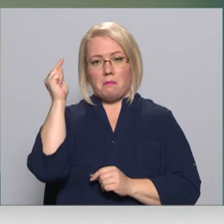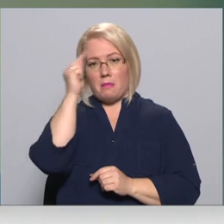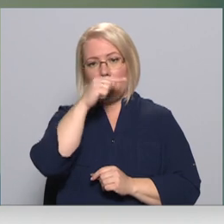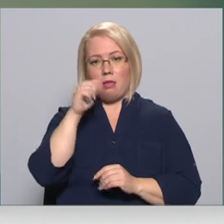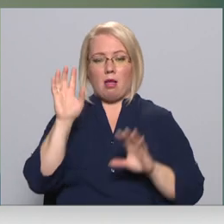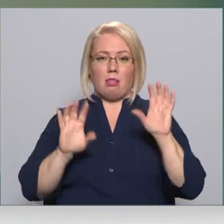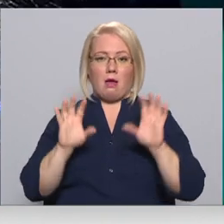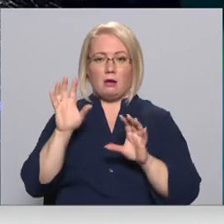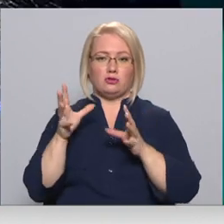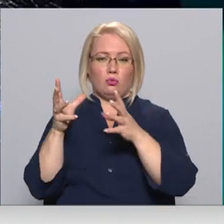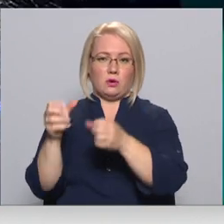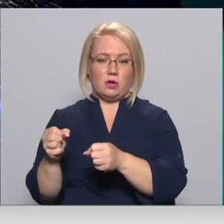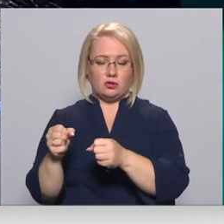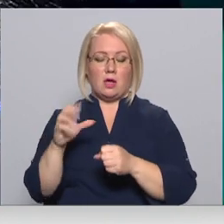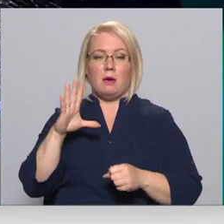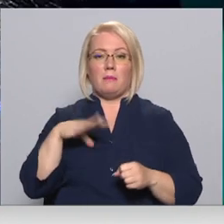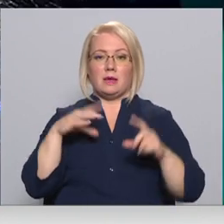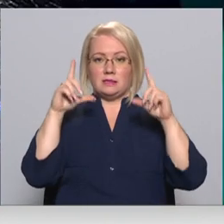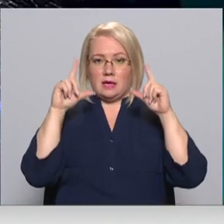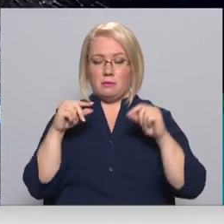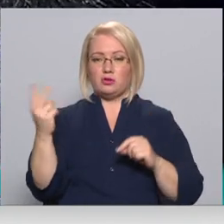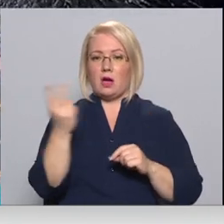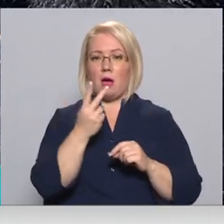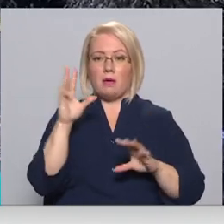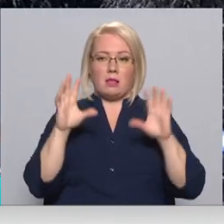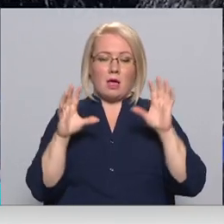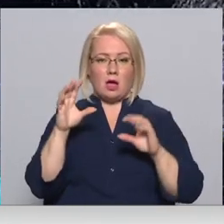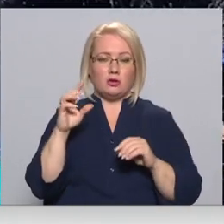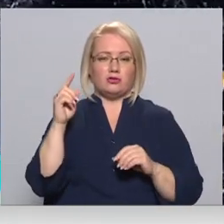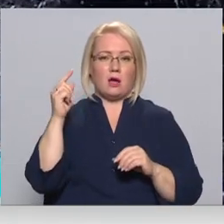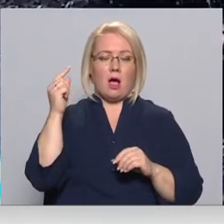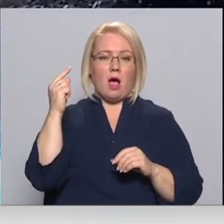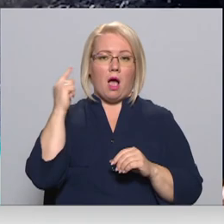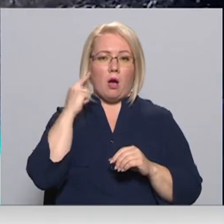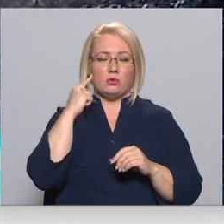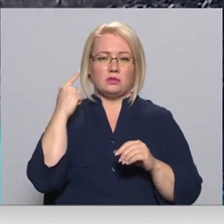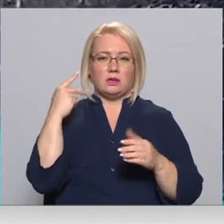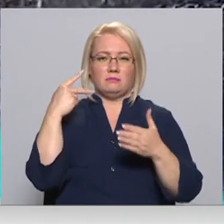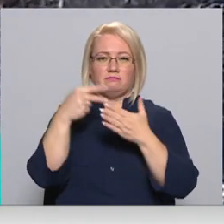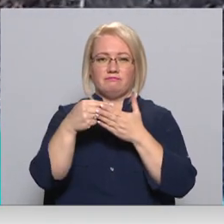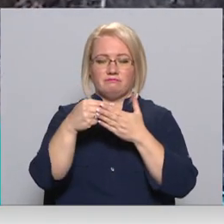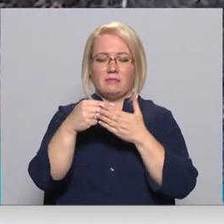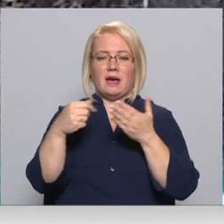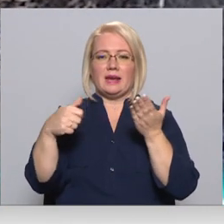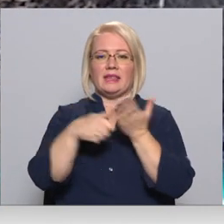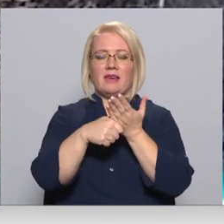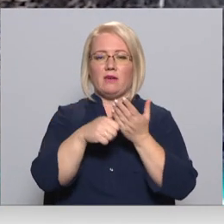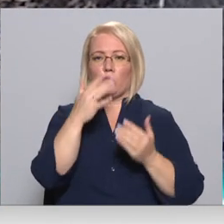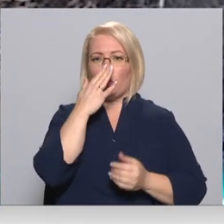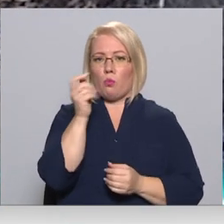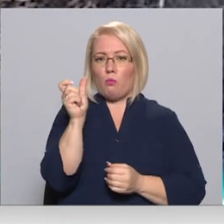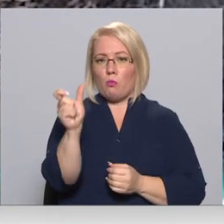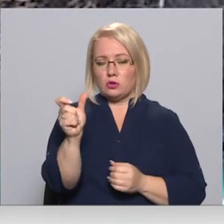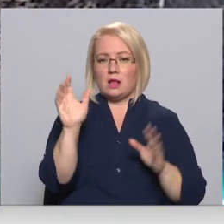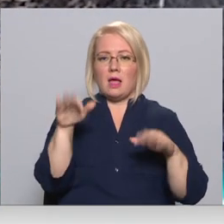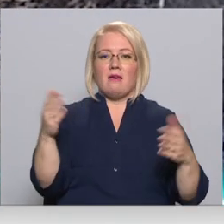lāča ķeršana. Pēc iemidzināšanas abiem lāčiem ausīs ievietotas krotālijas plāksnīces ar identifikācijas numuru, lai